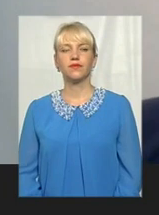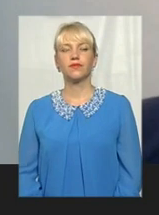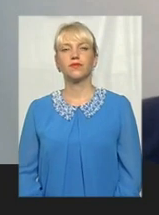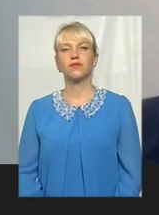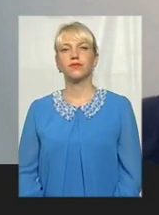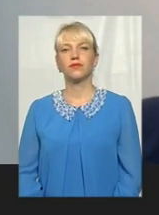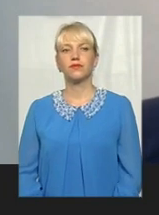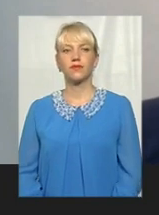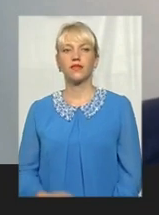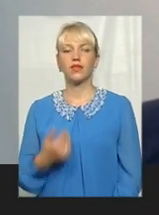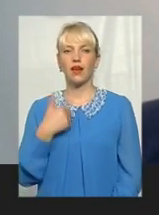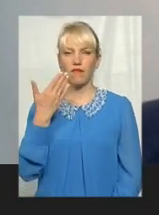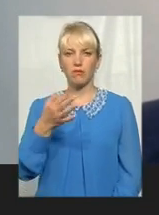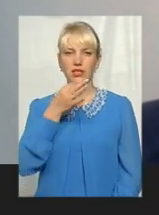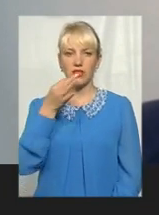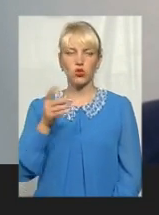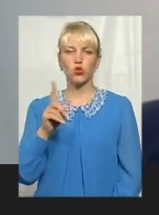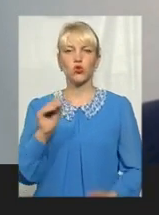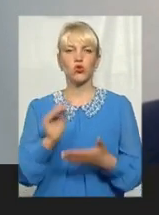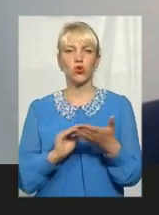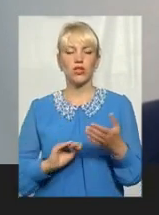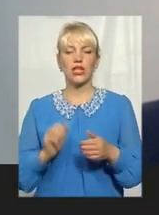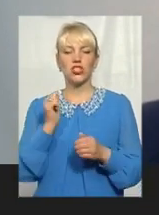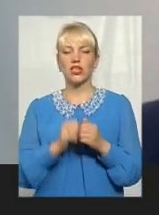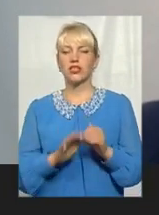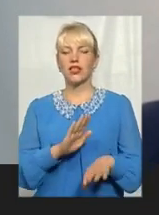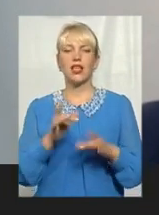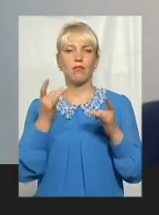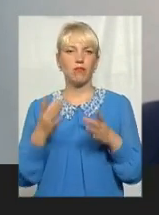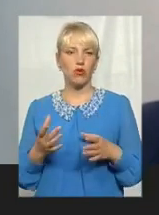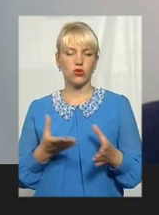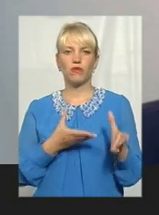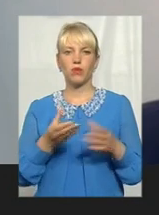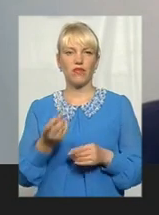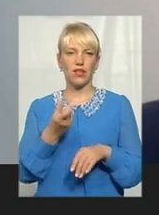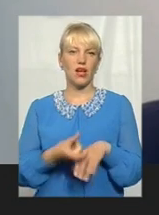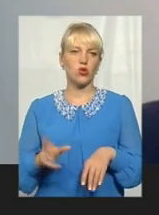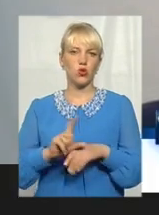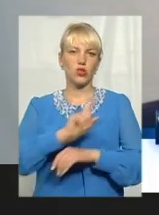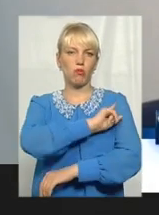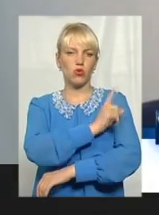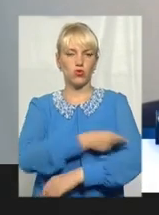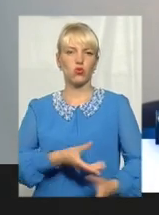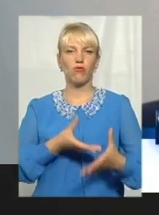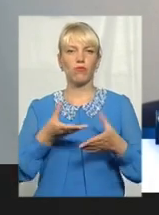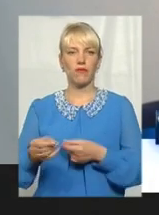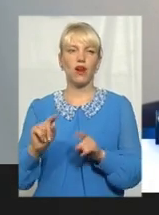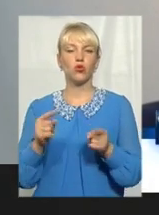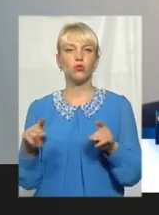Я кажу, що журналісти часто не просто впливають, а впливають дуже потужно. Тому що